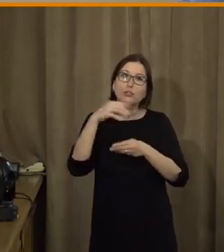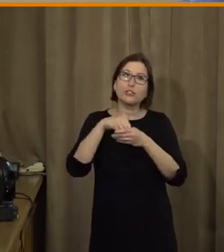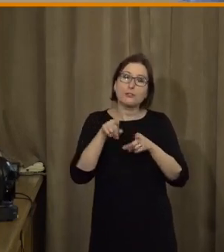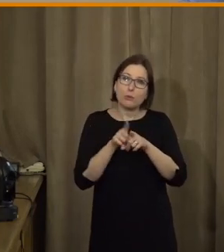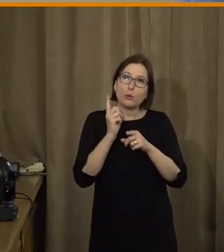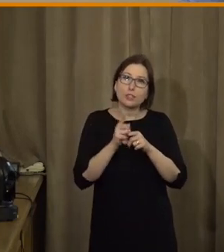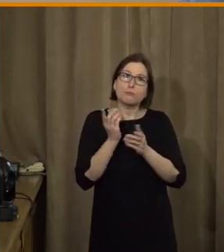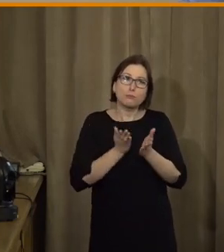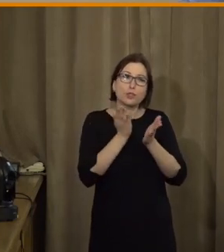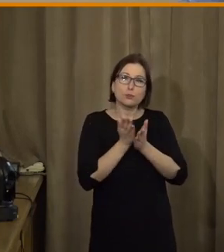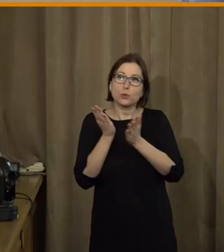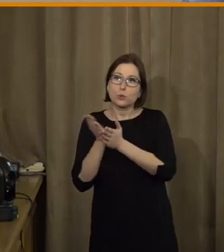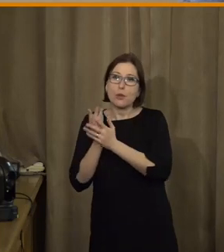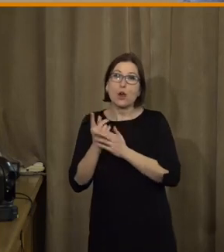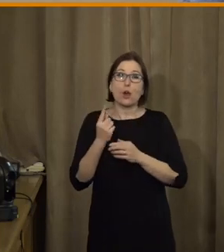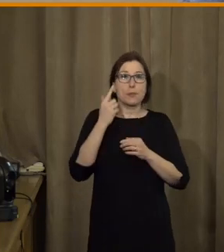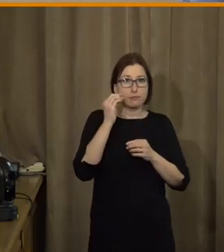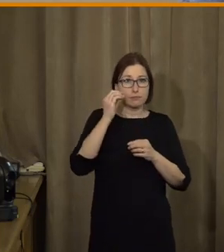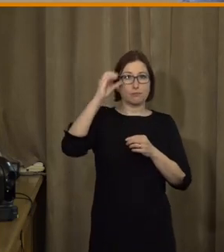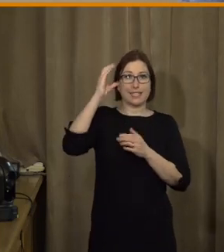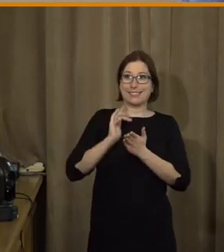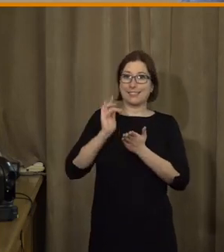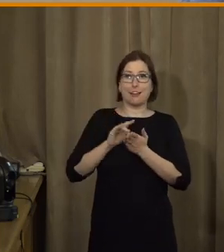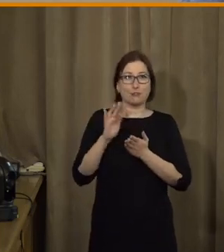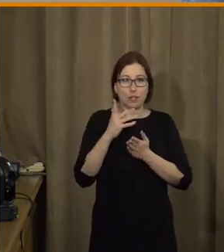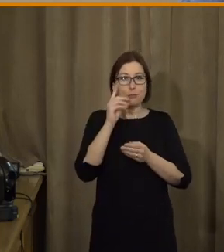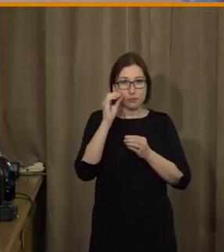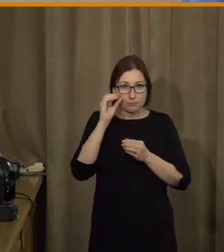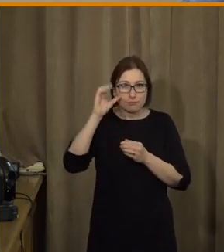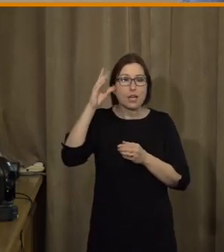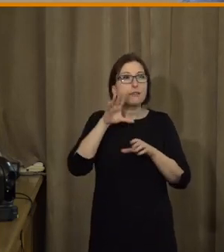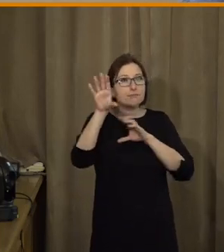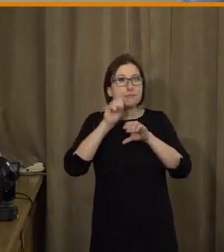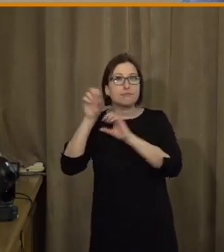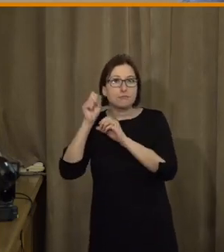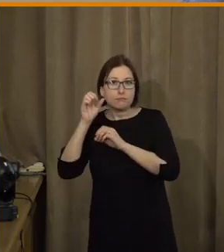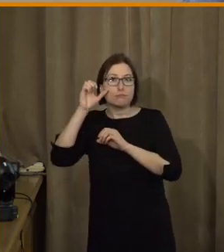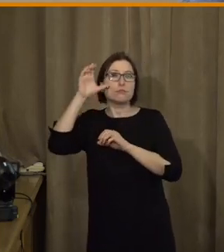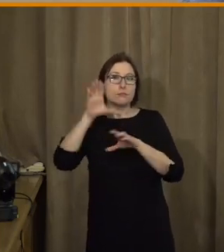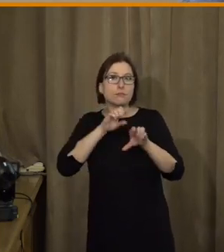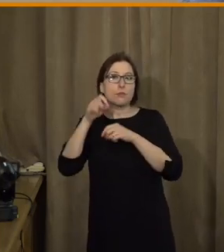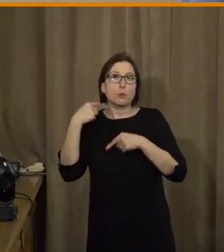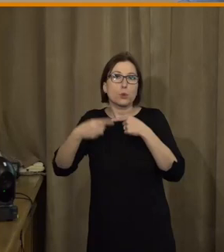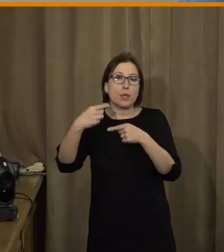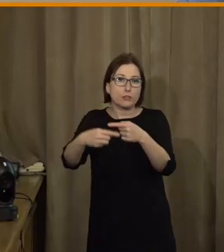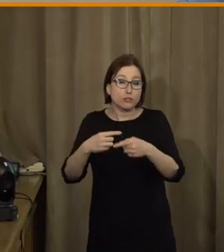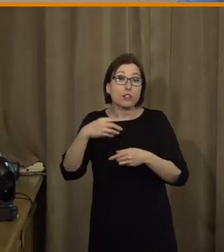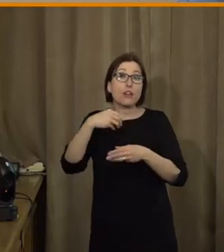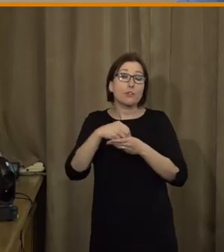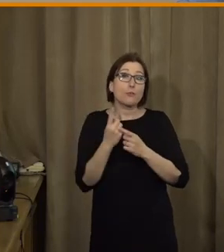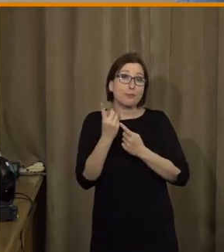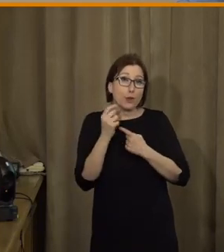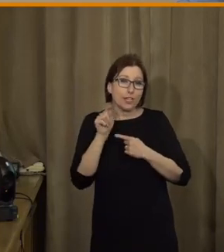přichází a nevystačím se s tím, co jsem se naučil nebo spíše nenaučil ve škole a ta motivace pak je jako